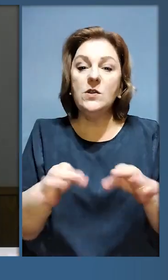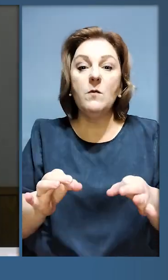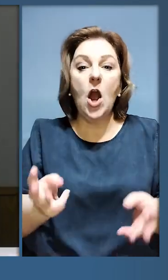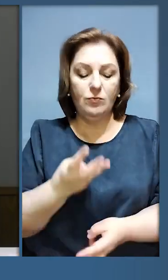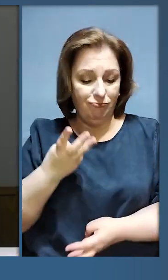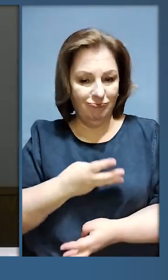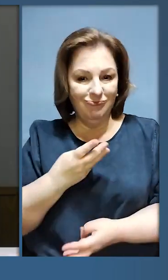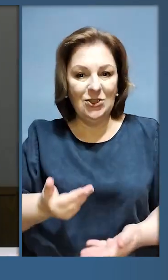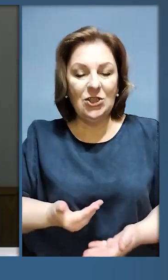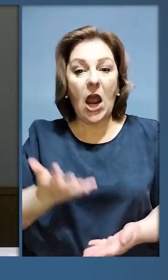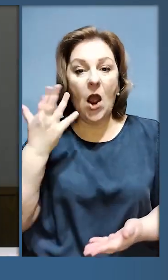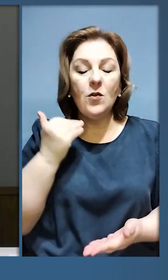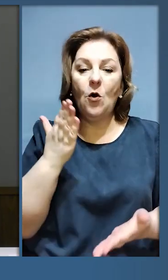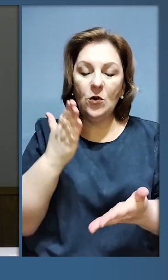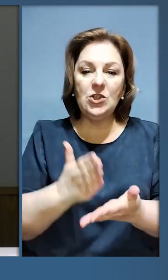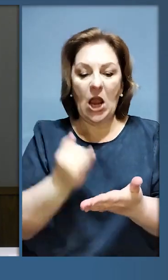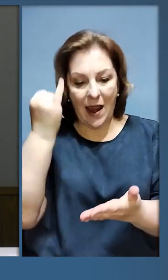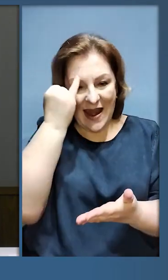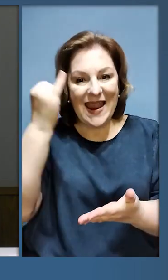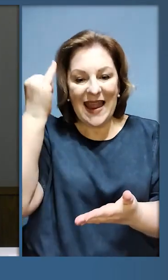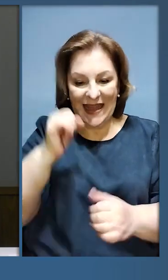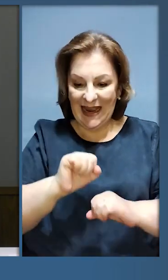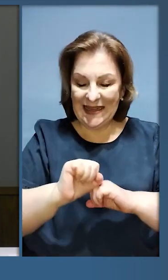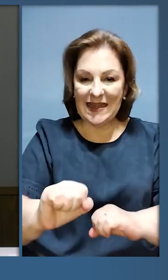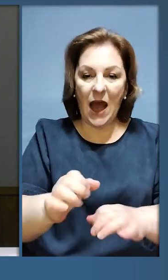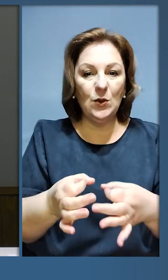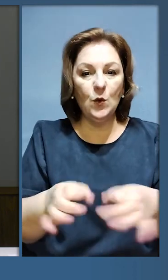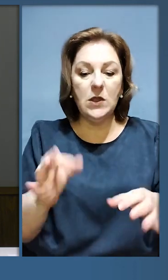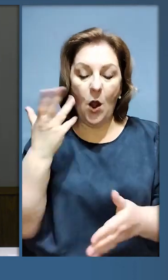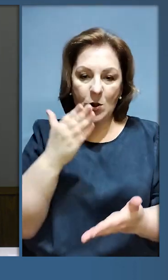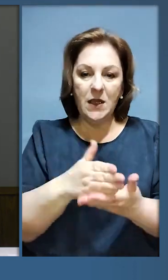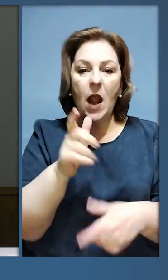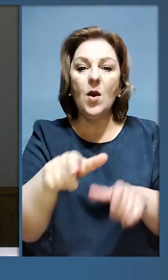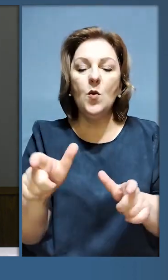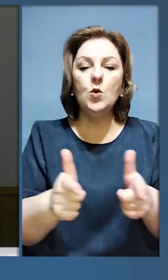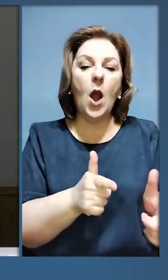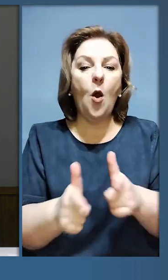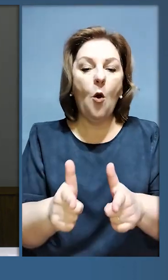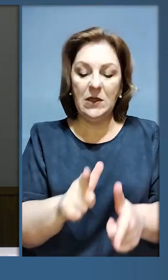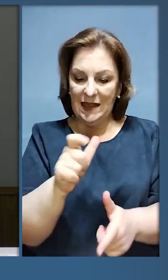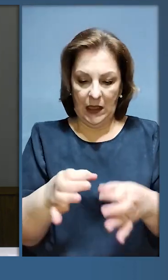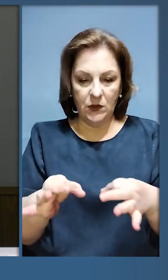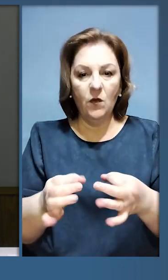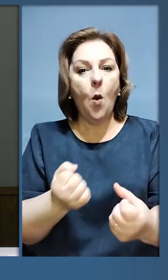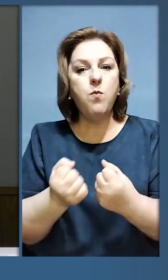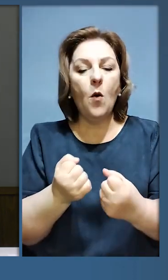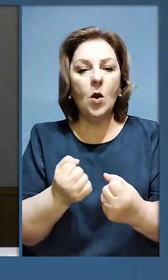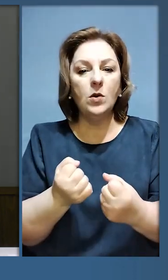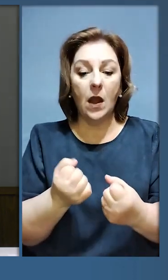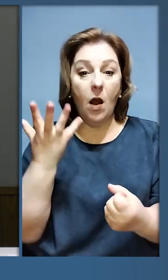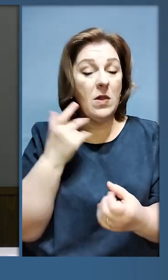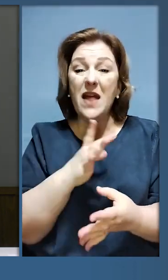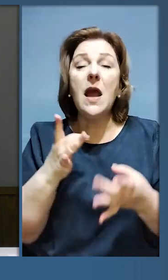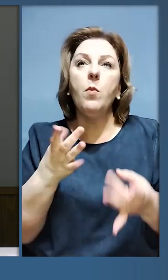варто нагадати, що свобода жива, коли жива ідея, ідея її захисту, коли є люди і готові